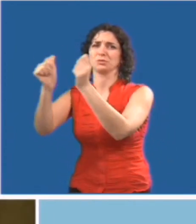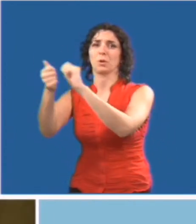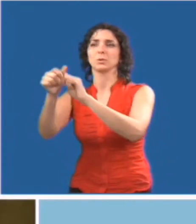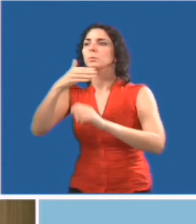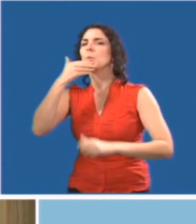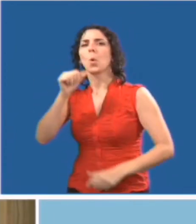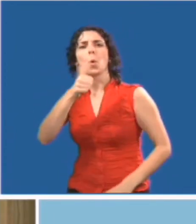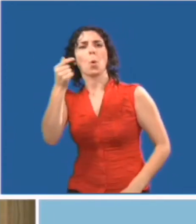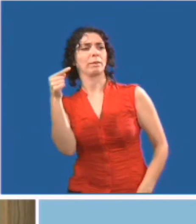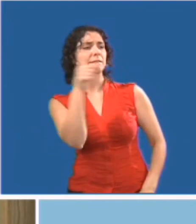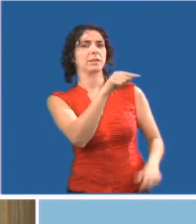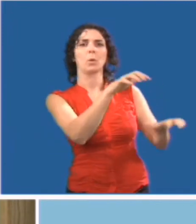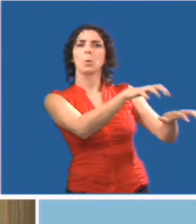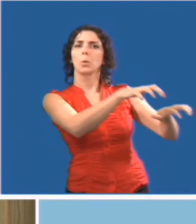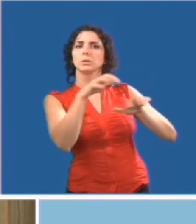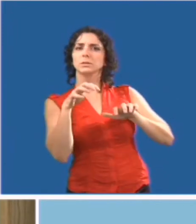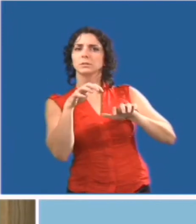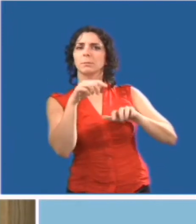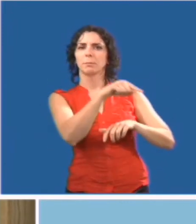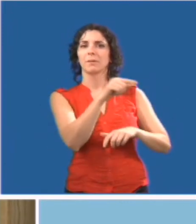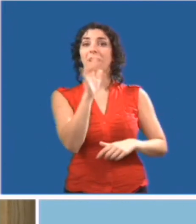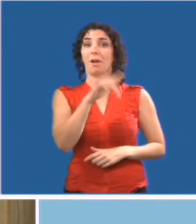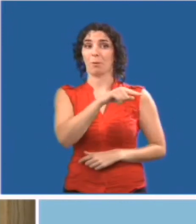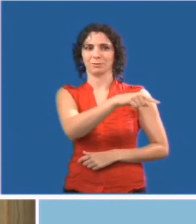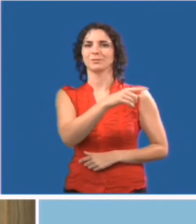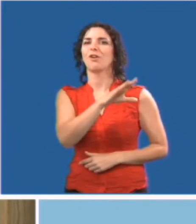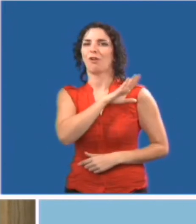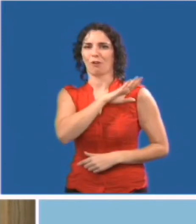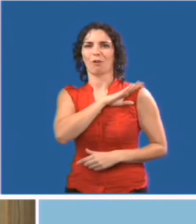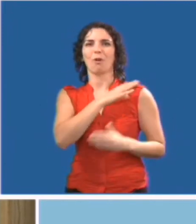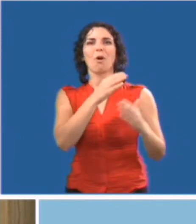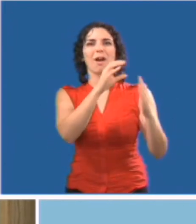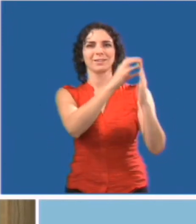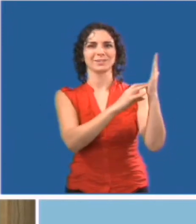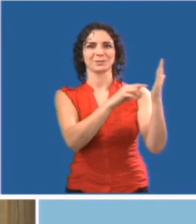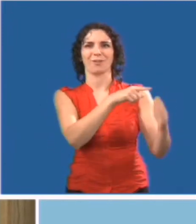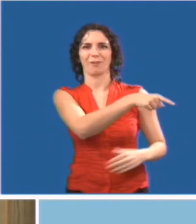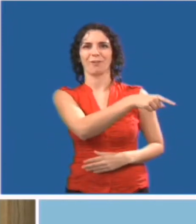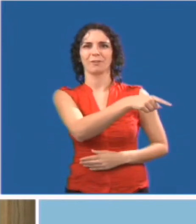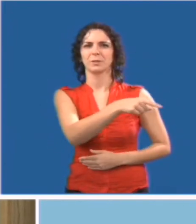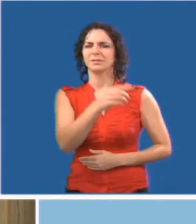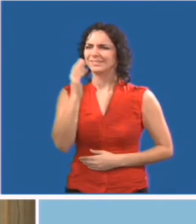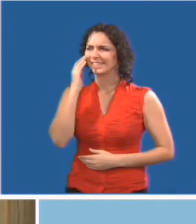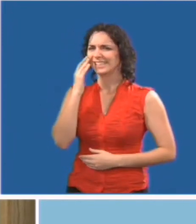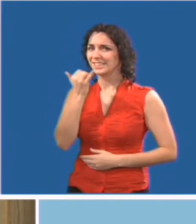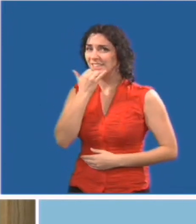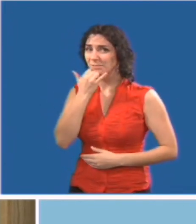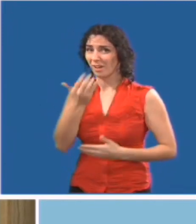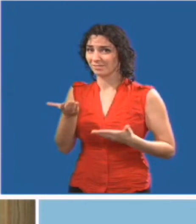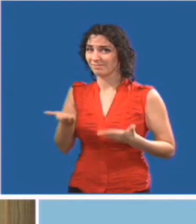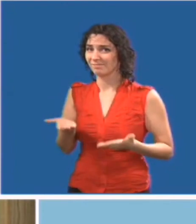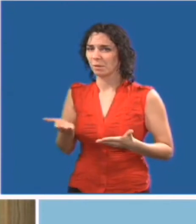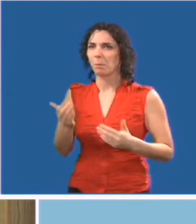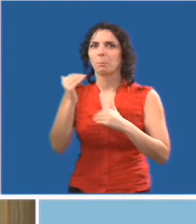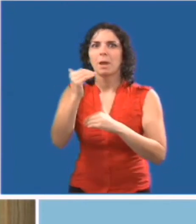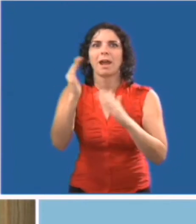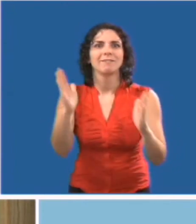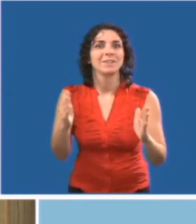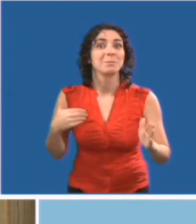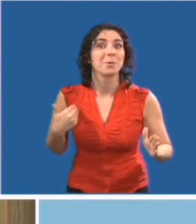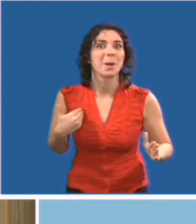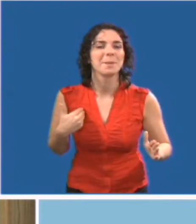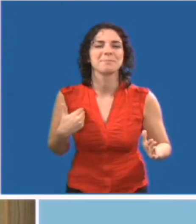ascenseur. Vous le savez, ce contre-temps nous donne une chance d'apprendre. Bien sûr, on doit tout réorganiser,